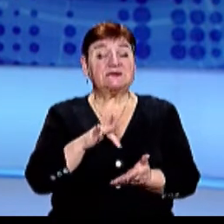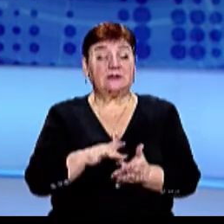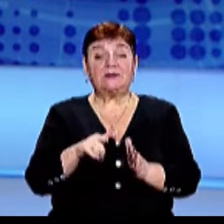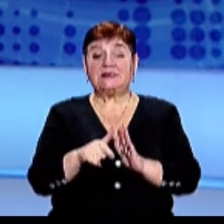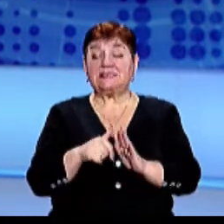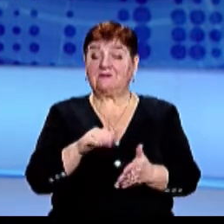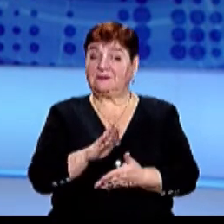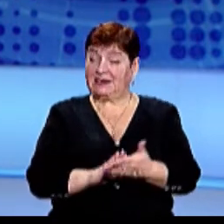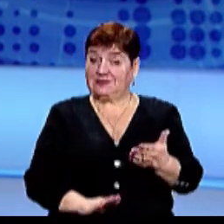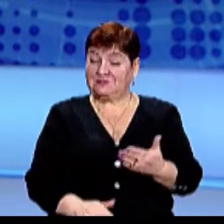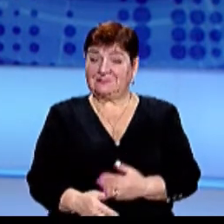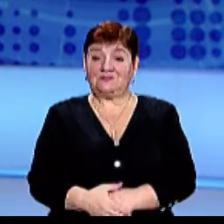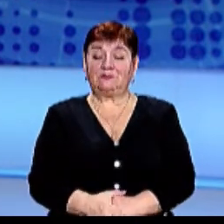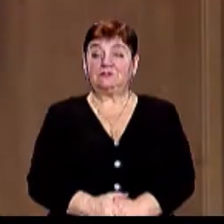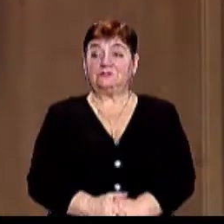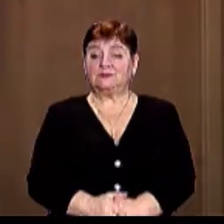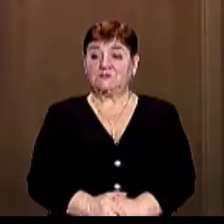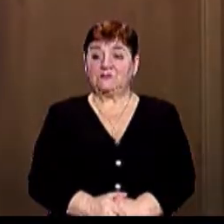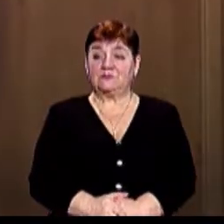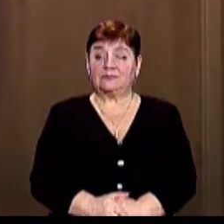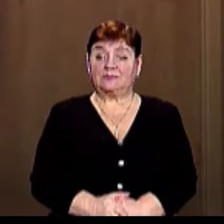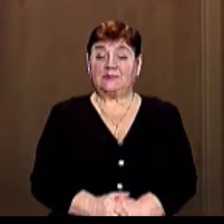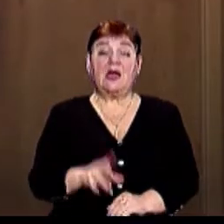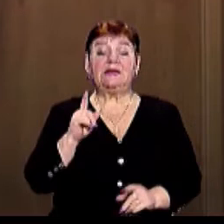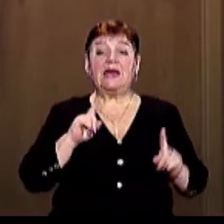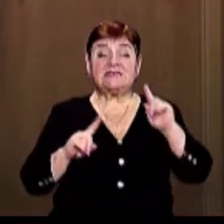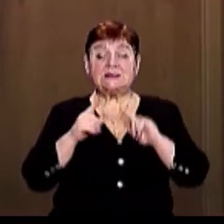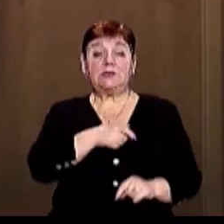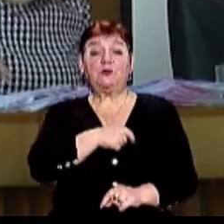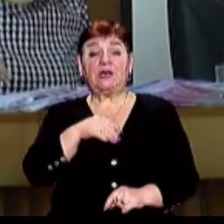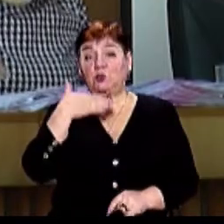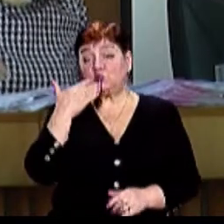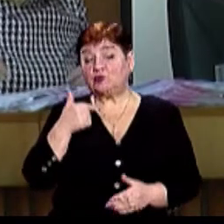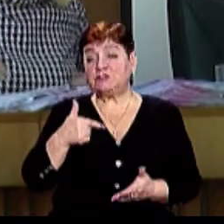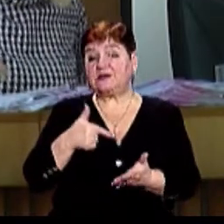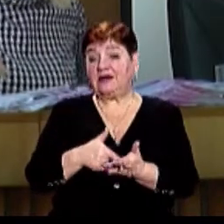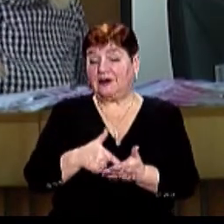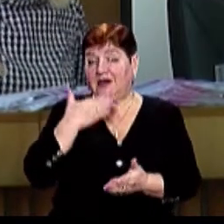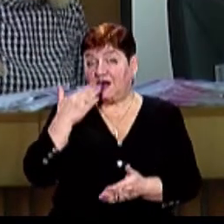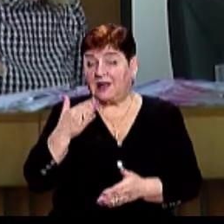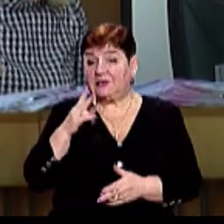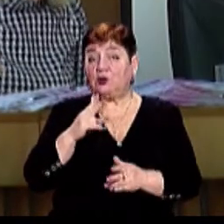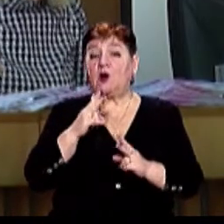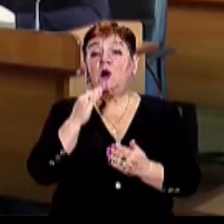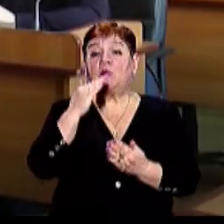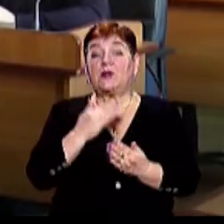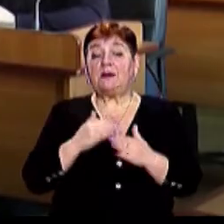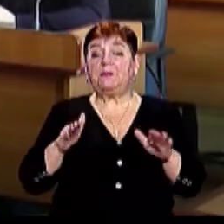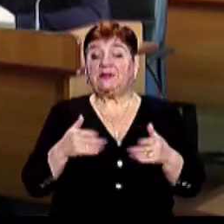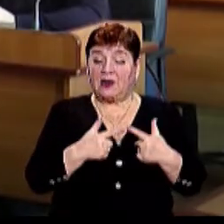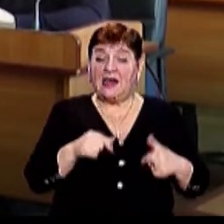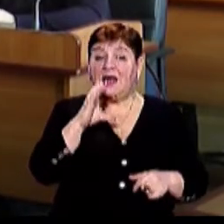дізнавався Андрій Андрусяк На сесії депутати Ужгородської міської ради розглядають зміни до програми підтримки